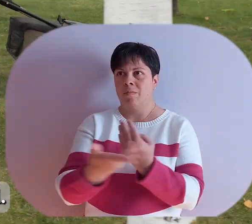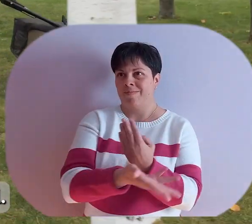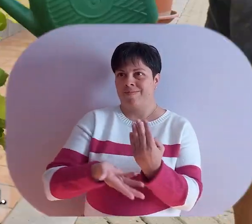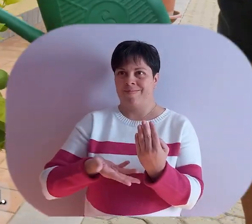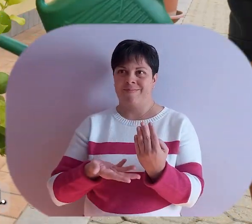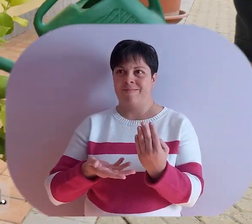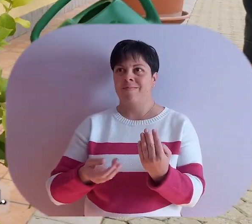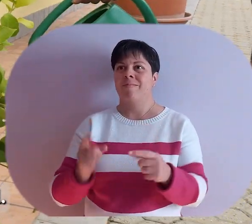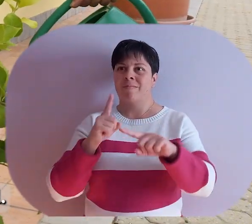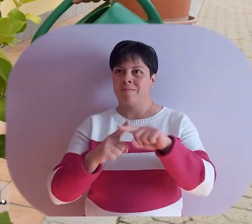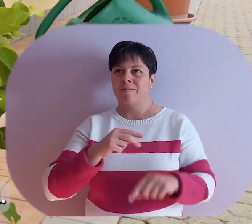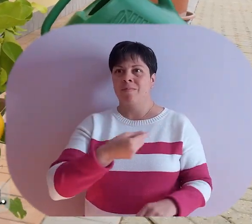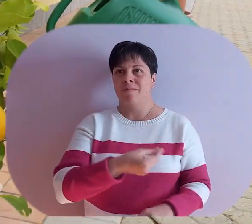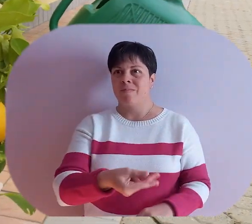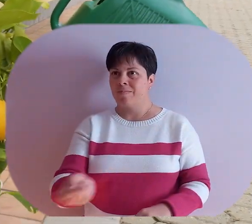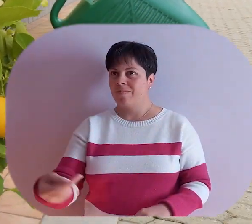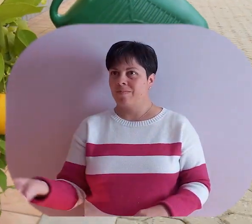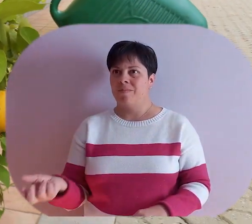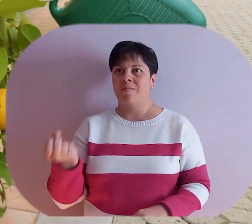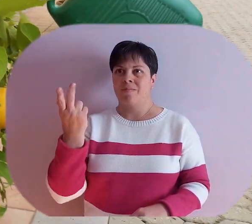le varie piante e i fiori.